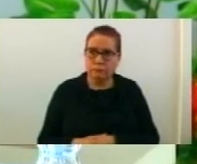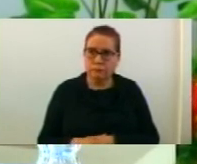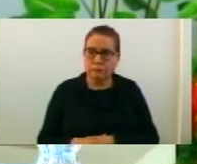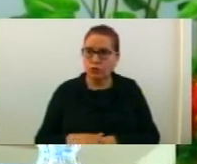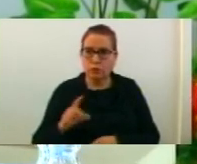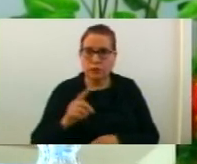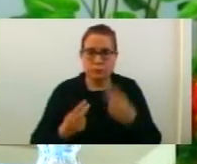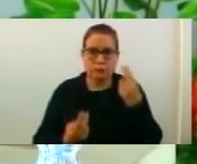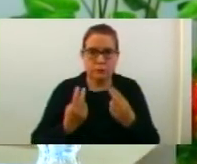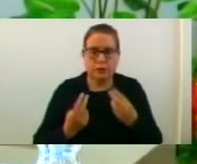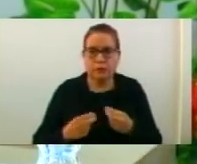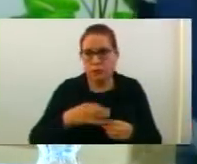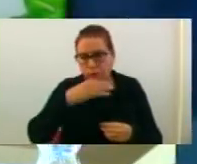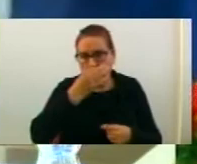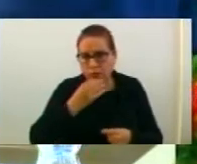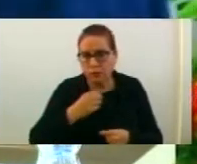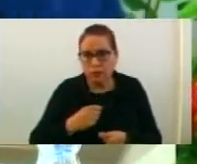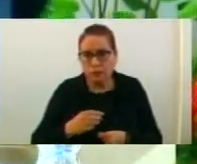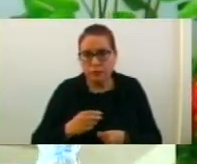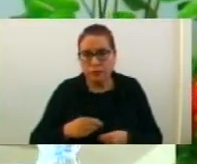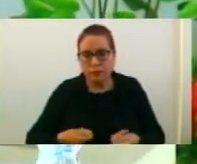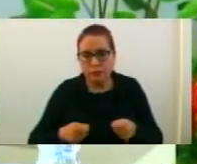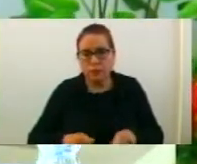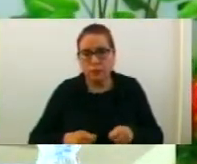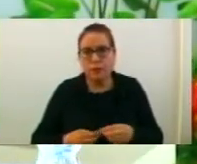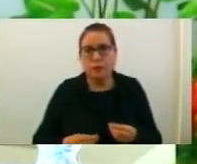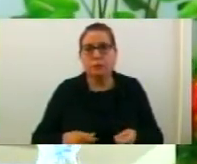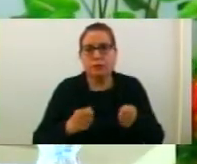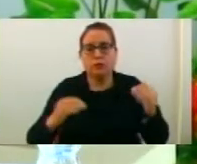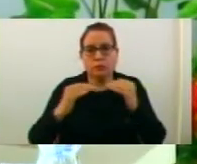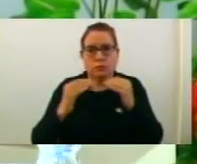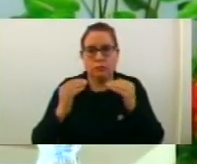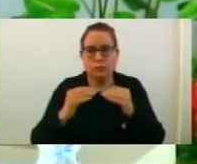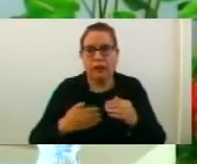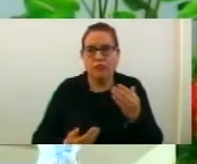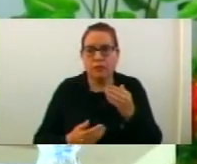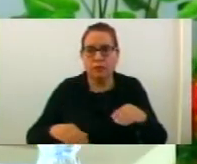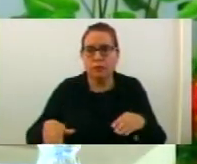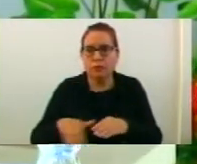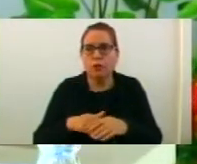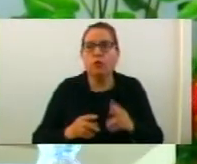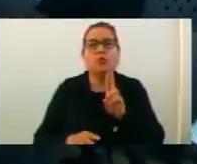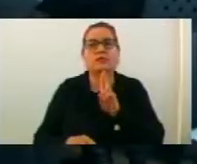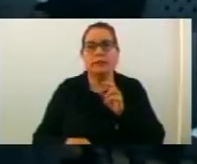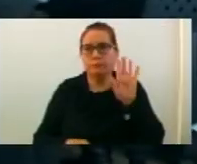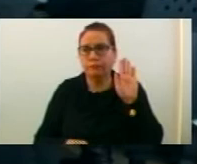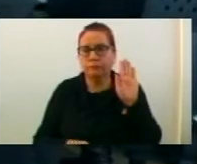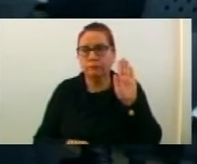Доколко нико не бара збор, го заклучвам преса и бараните за согласно с опрелоком сият да ставам на глас. Кој е за?